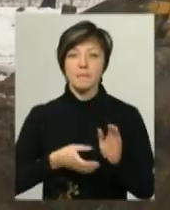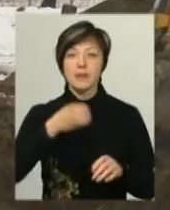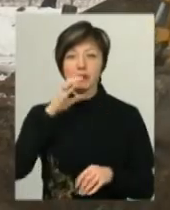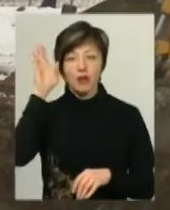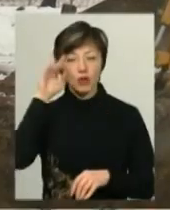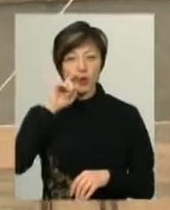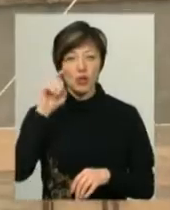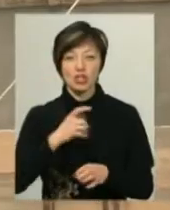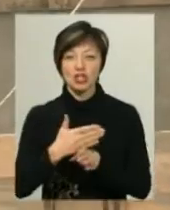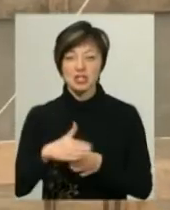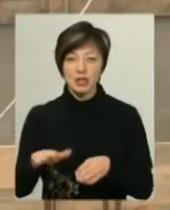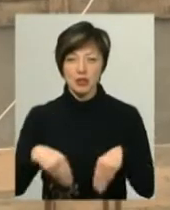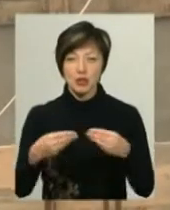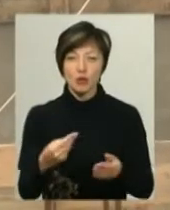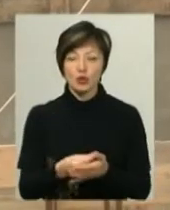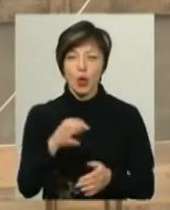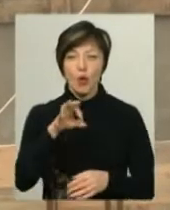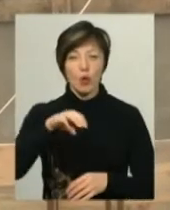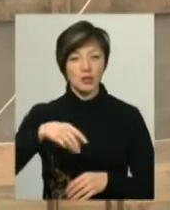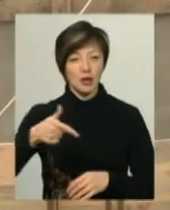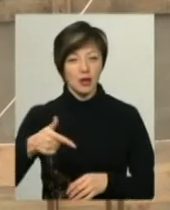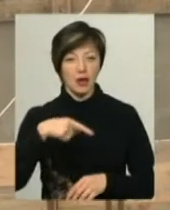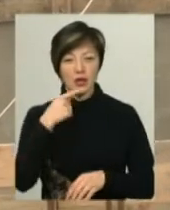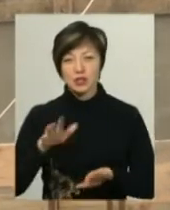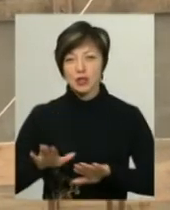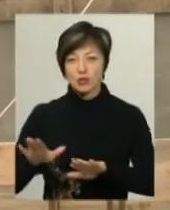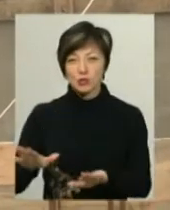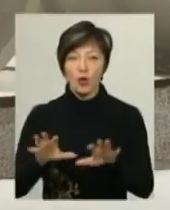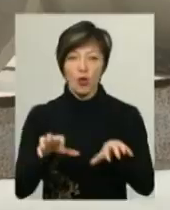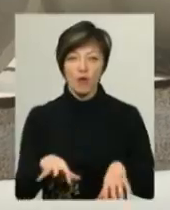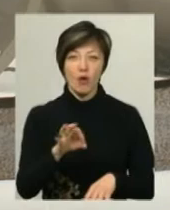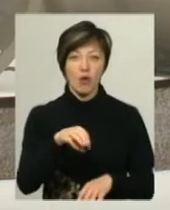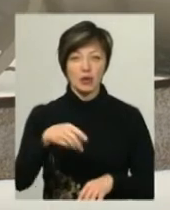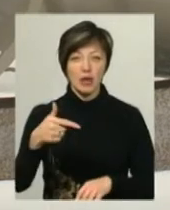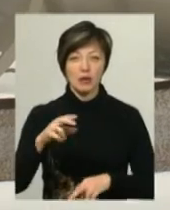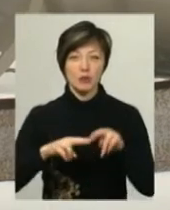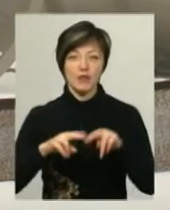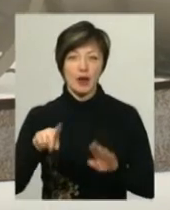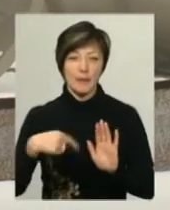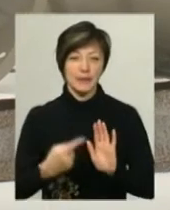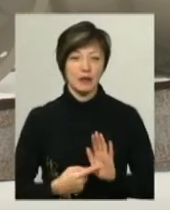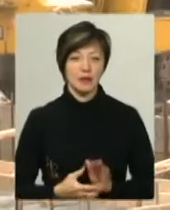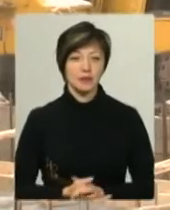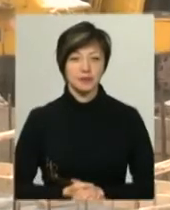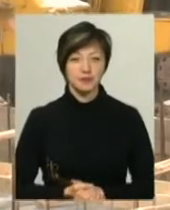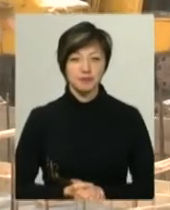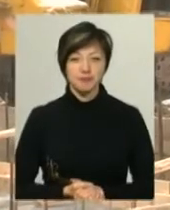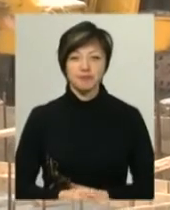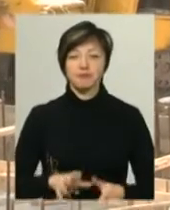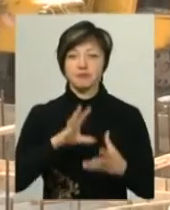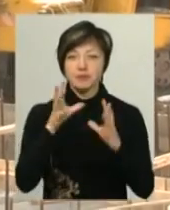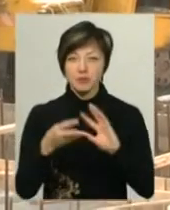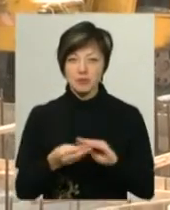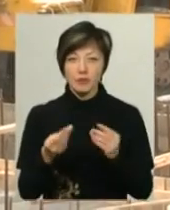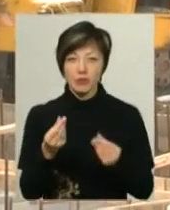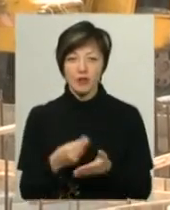України». Частину виділили з бюджету ОТГ, каже заступник голови Об'єднаної територіальної громади з будівельних питань Віктор Ясков. Загальна кошторисна